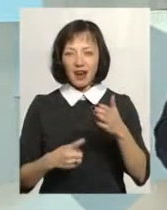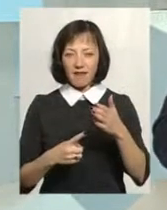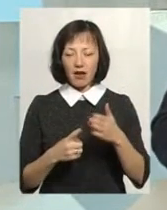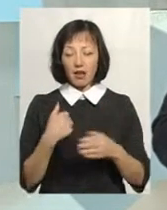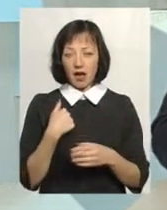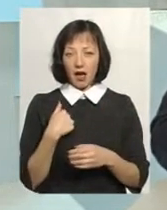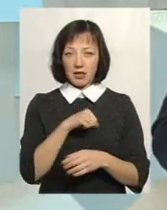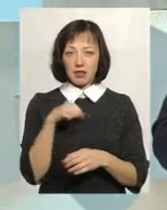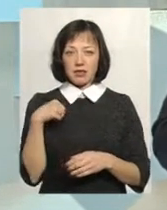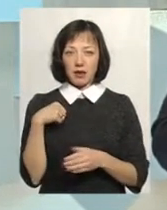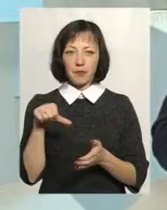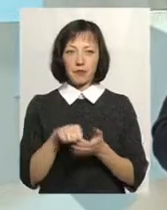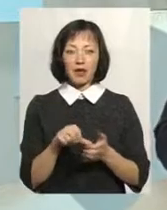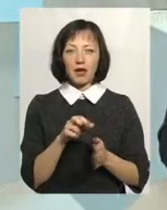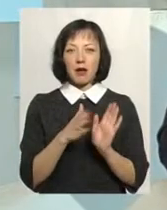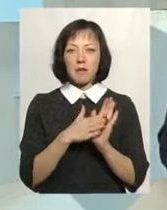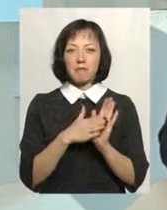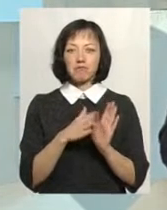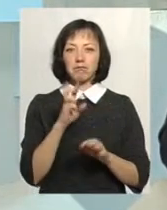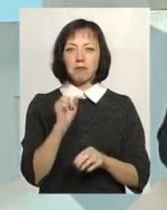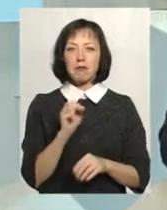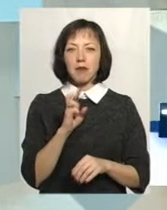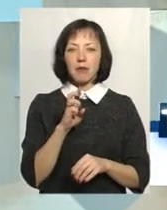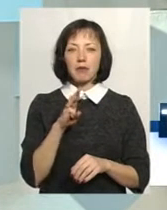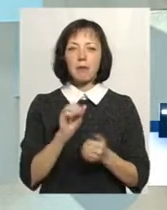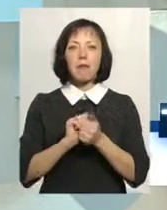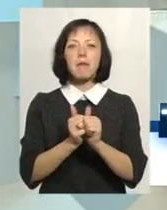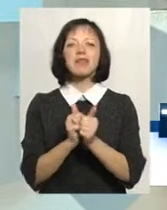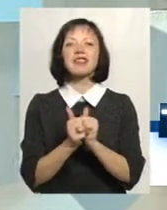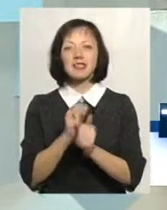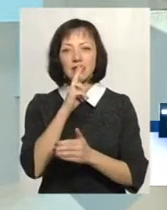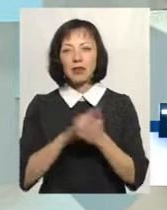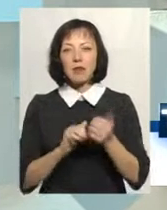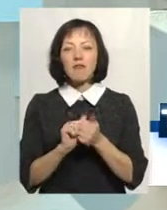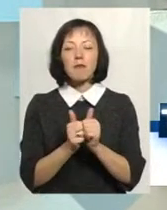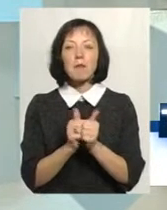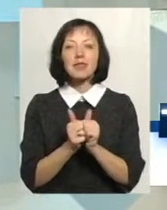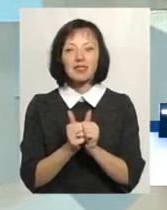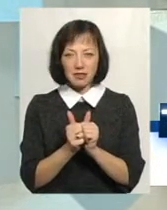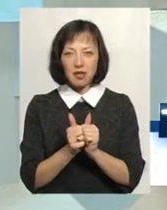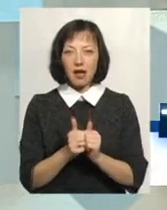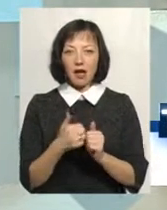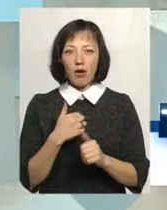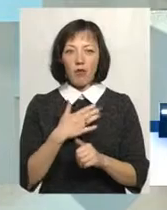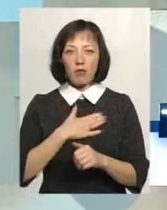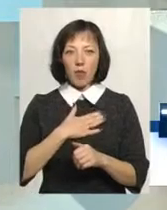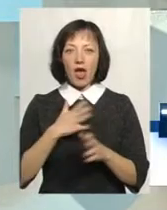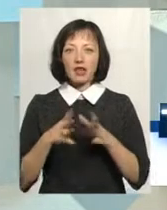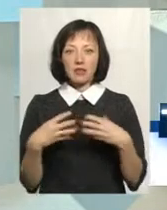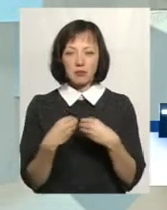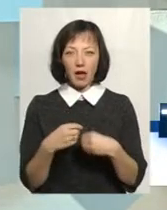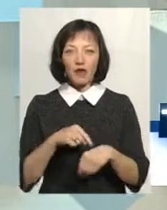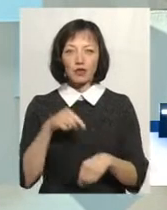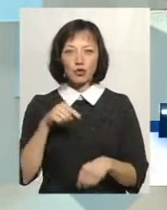протестантом-баптистом вже у четвертому поколінні, мої діти вже в п'ятому. Моя родина, наша родина, сім'я, вона